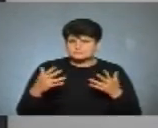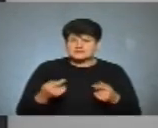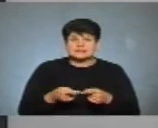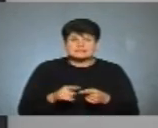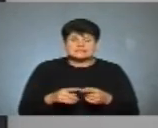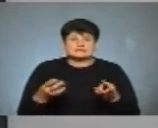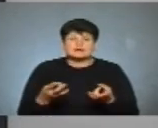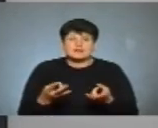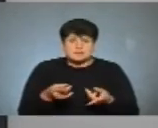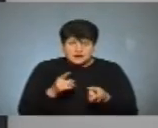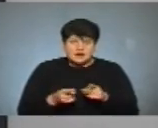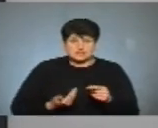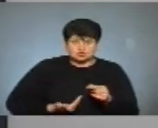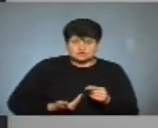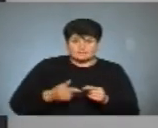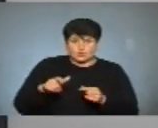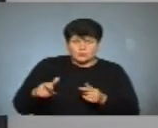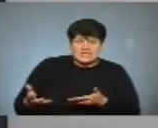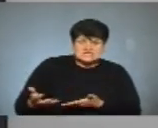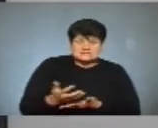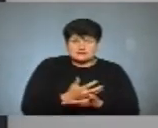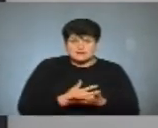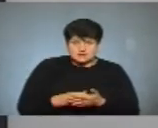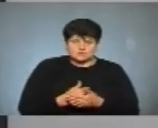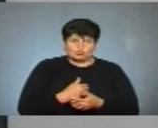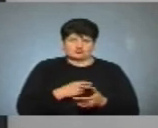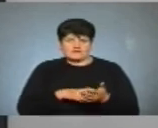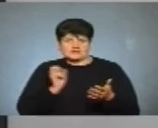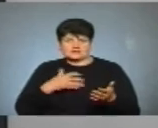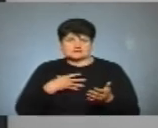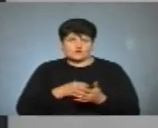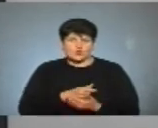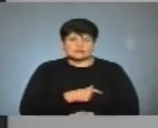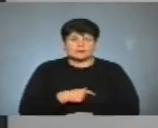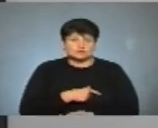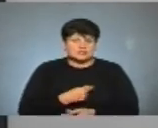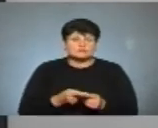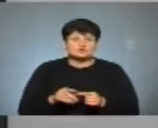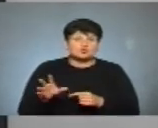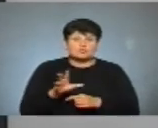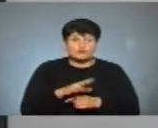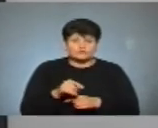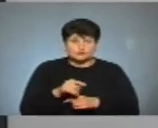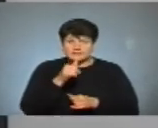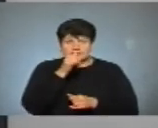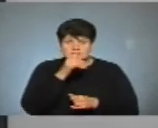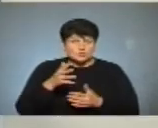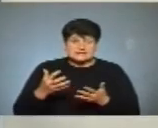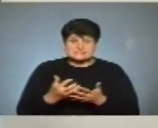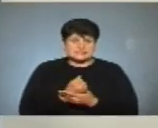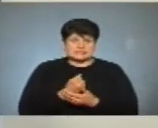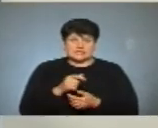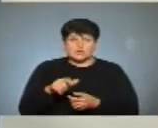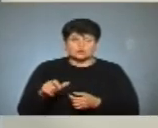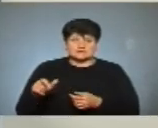треба реально живих людей зібрати, які бажають відкликати свого депутата. В цьому процесі ми не змогли знайти людей,